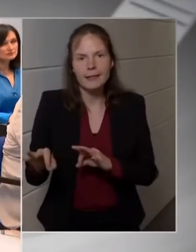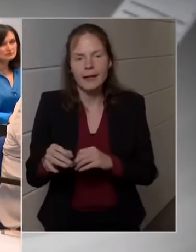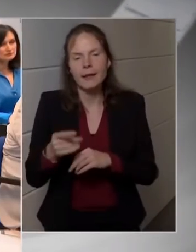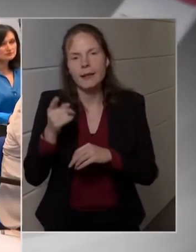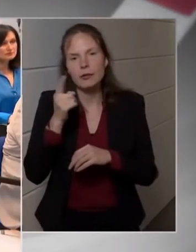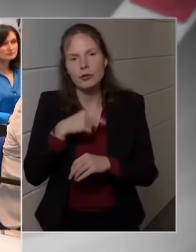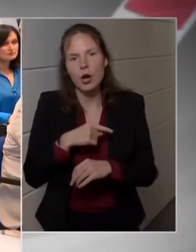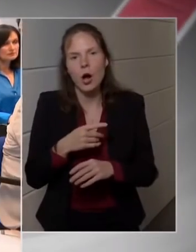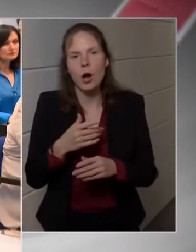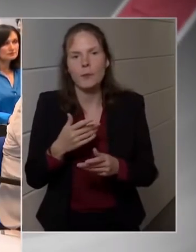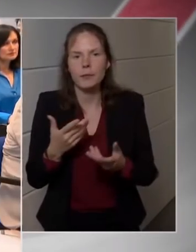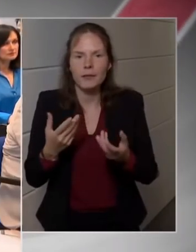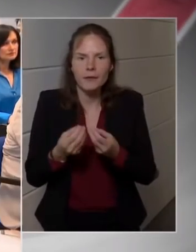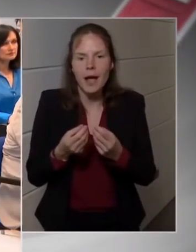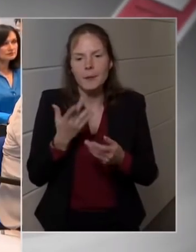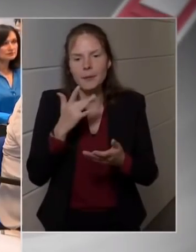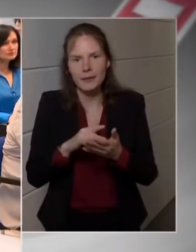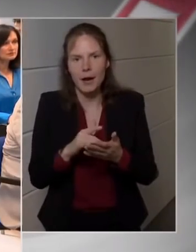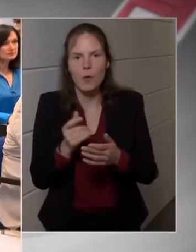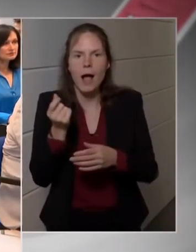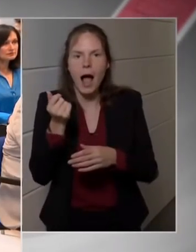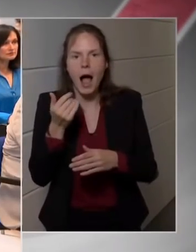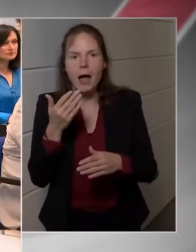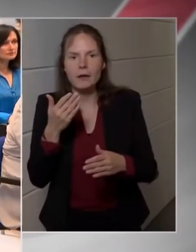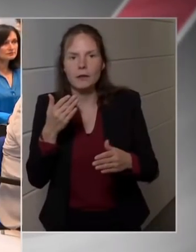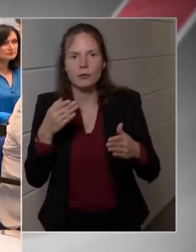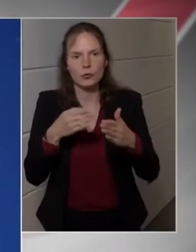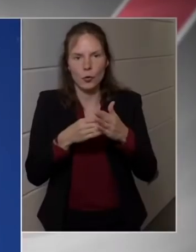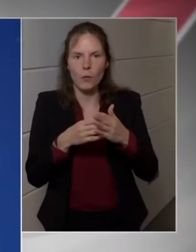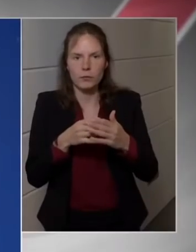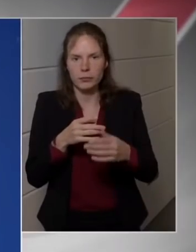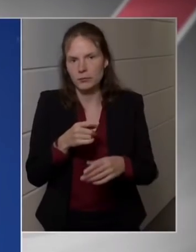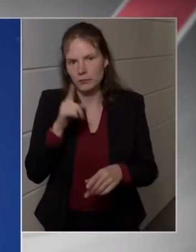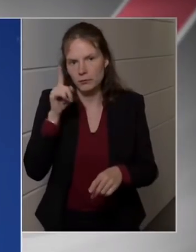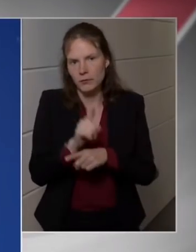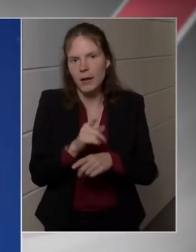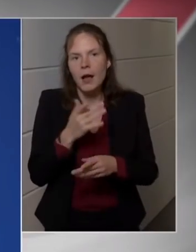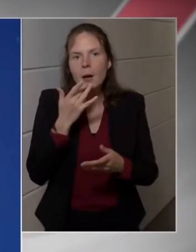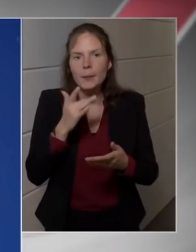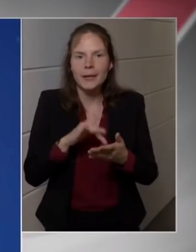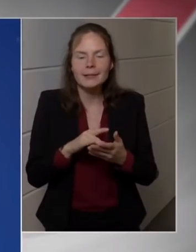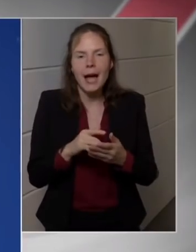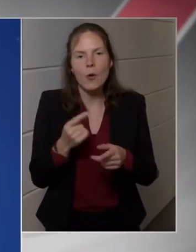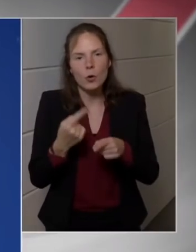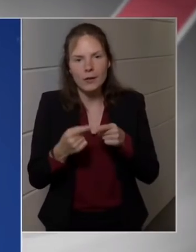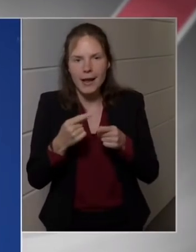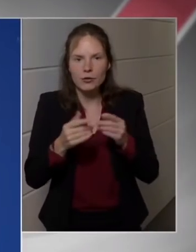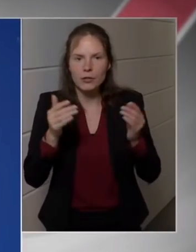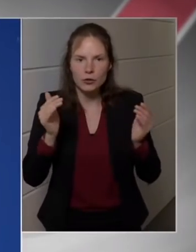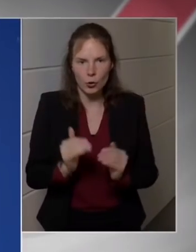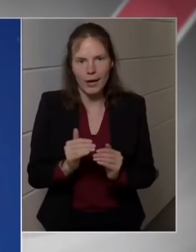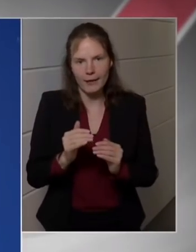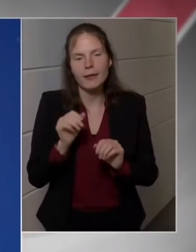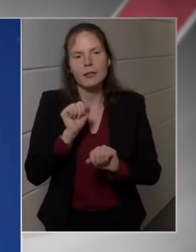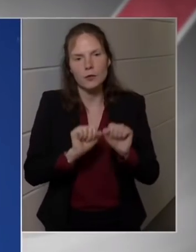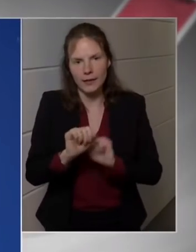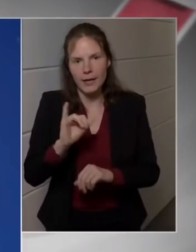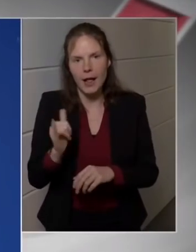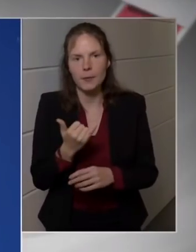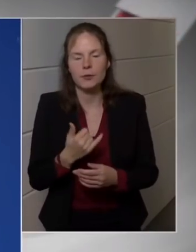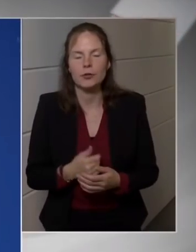amelyet az elmúlt években közösen értünk el. Mindenféleképpen ebbe a körbe tartoznak azok az intézkedések,